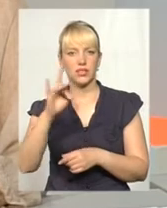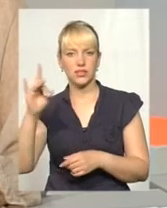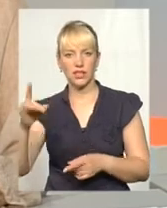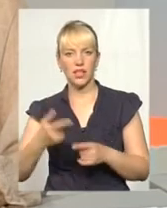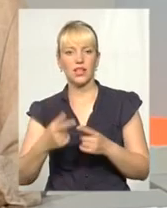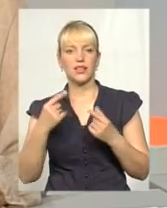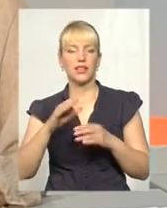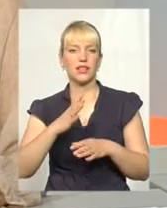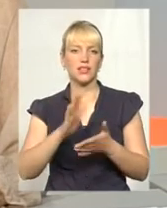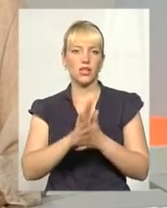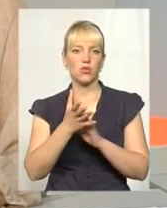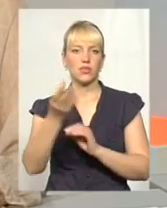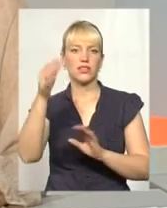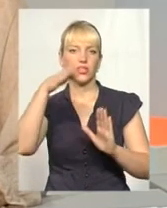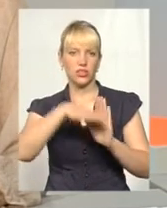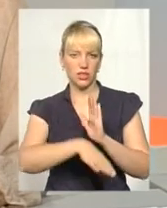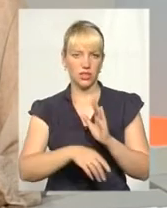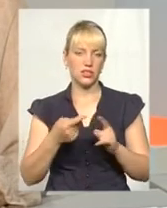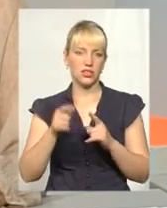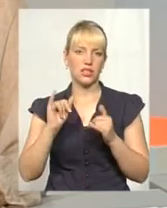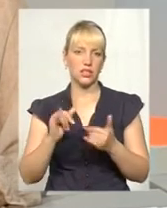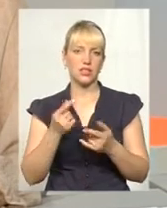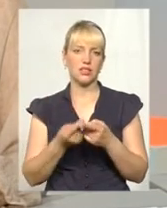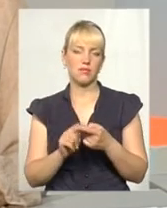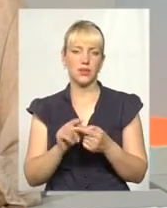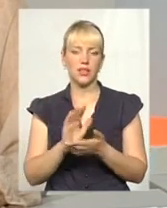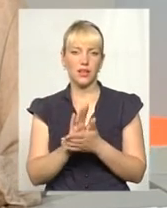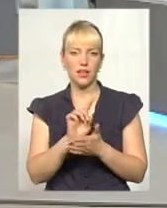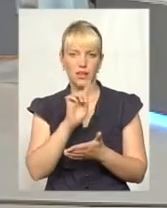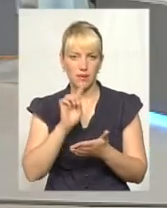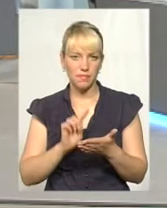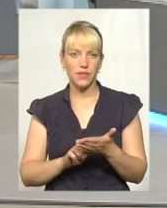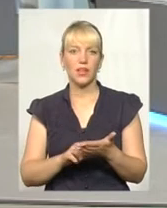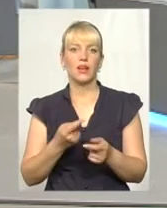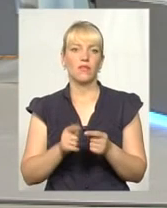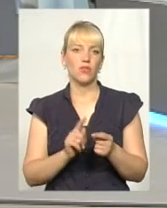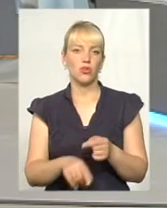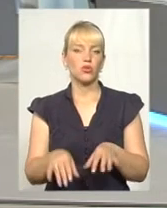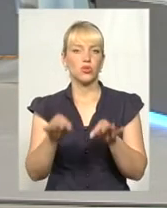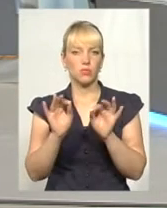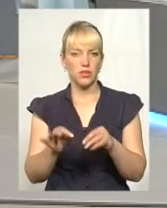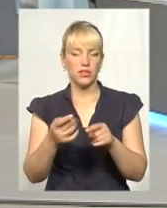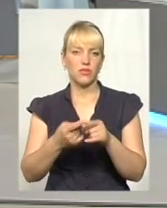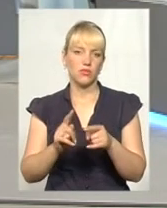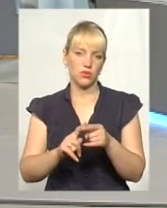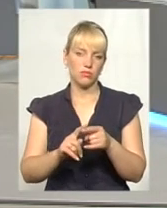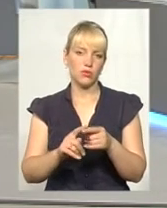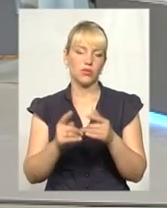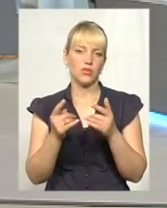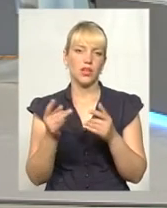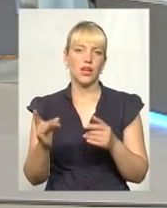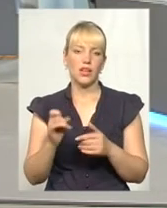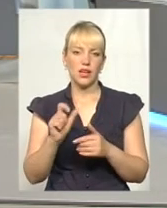значно плачевніша. Тому це питання абсолютно суб'єктивне в даному разі. І